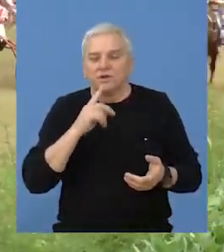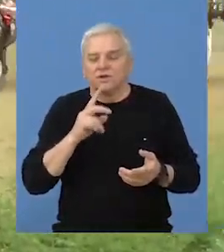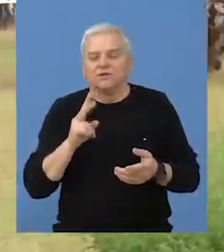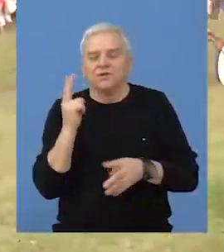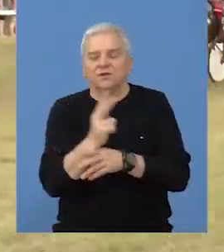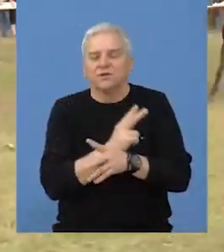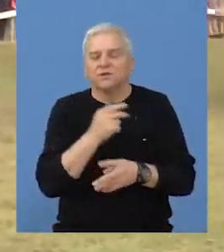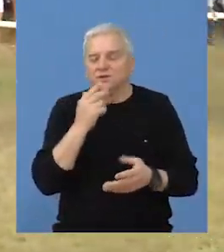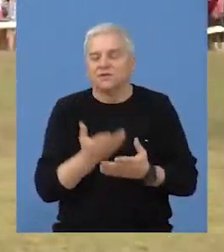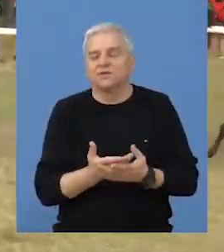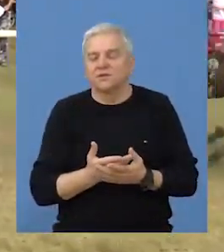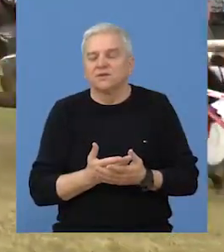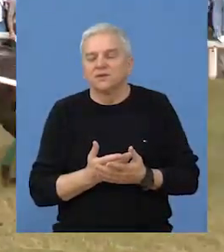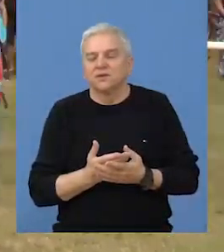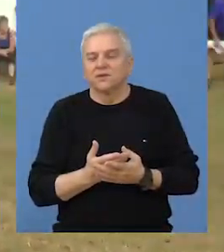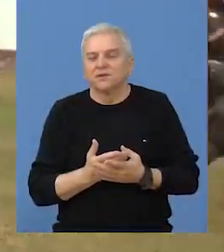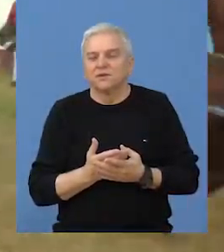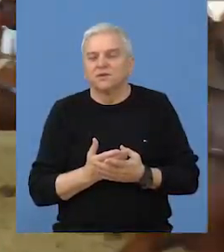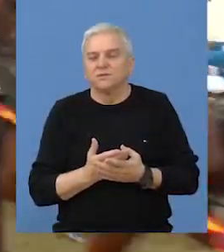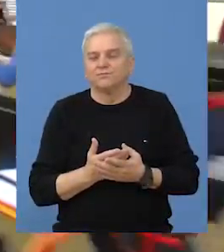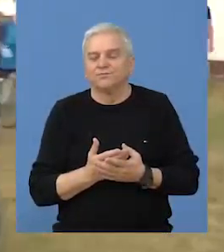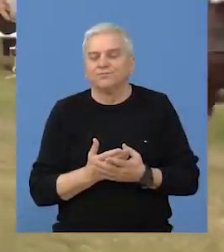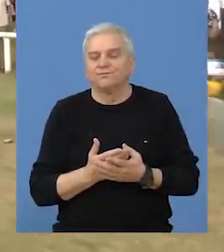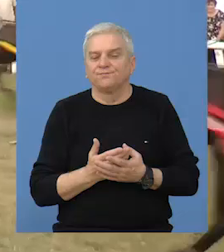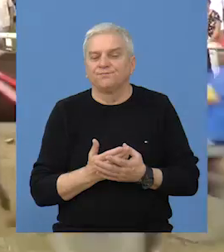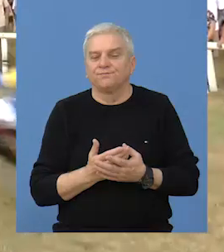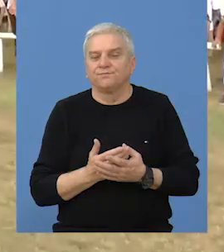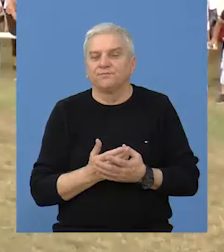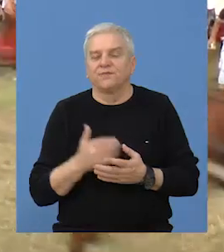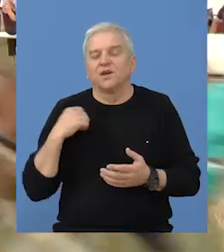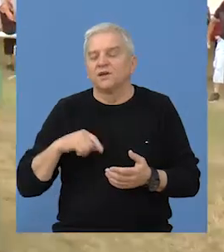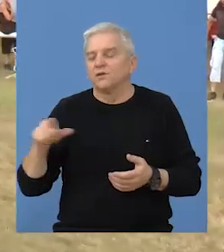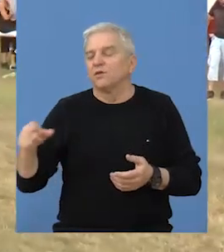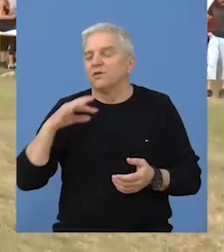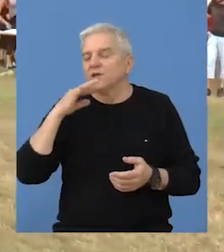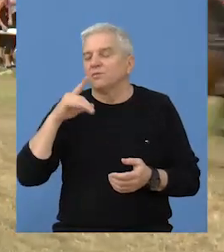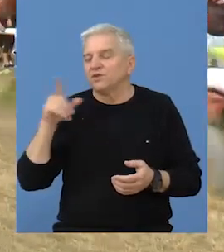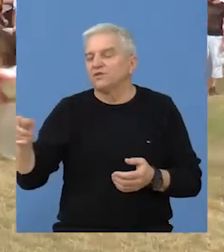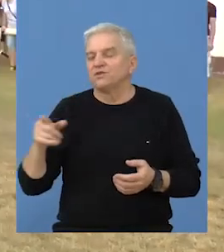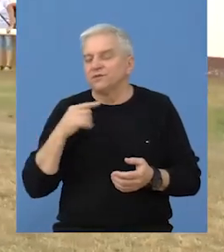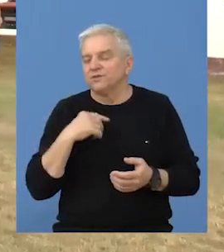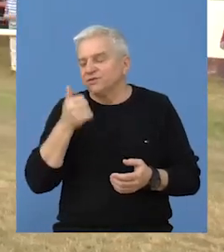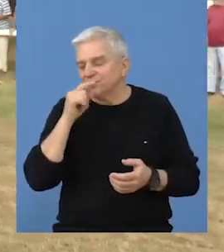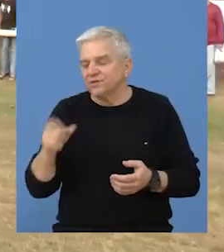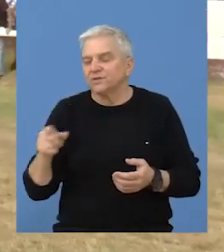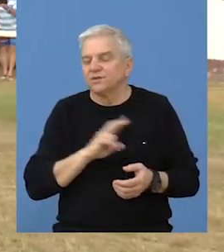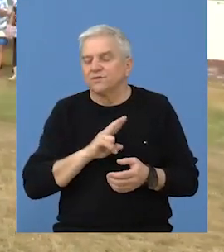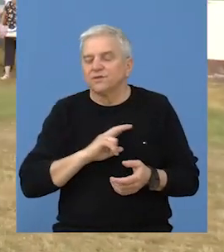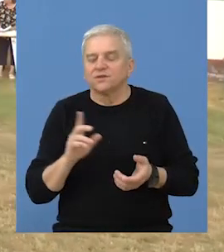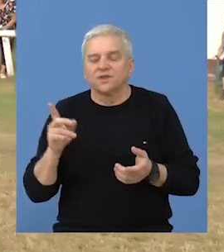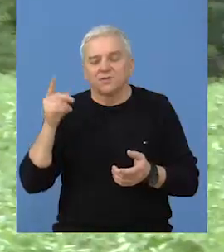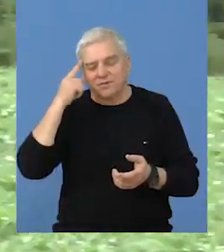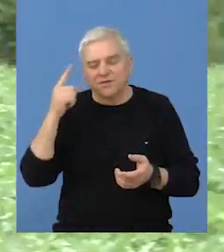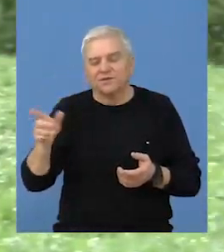Vojvodini i u državi šta ja znam. A i godine pričajicu sad već je ono,